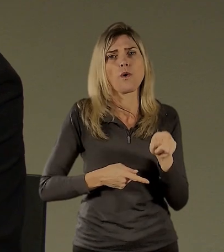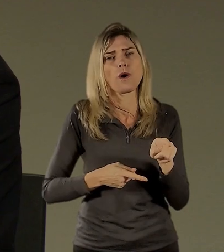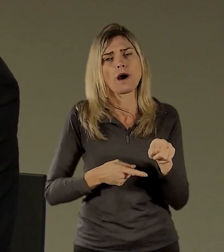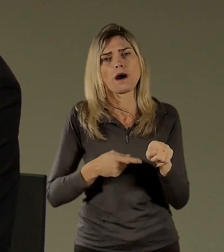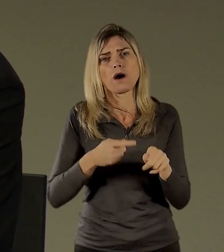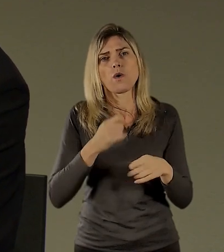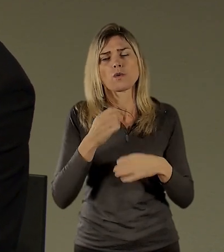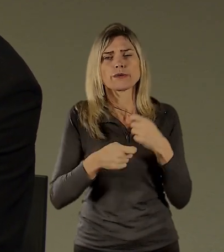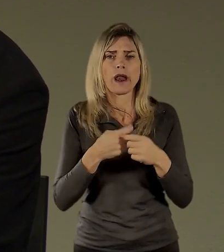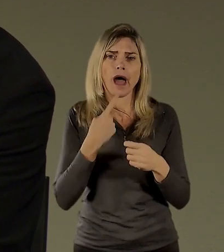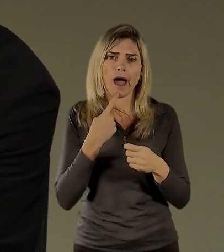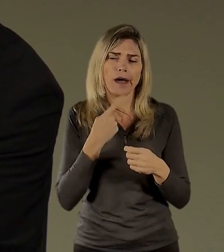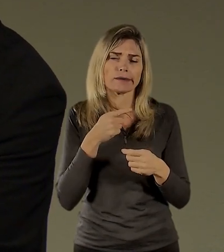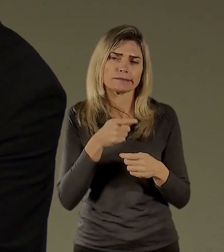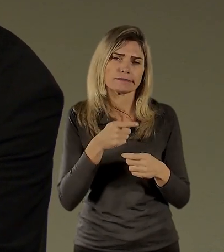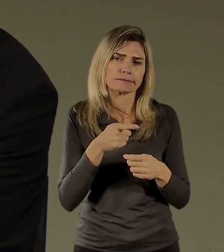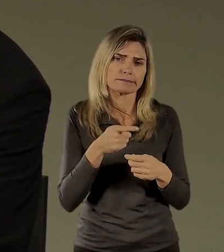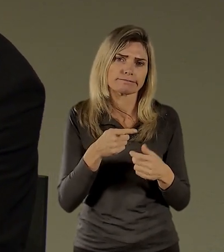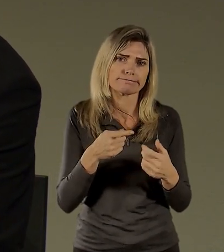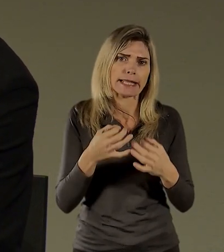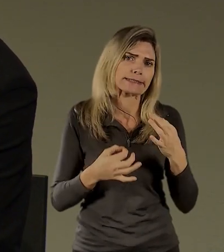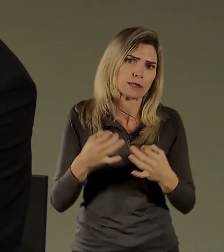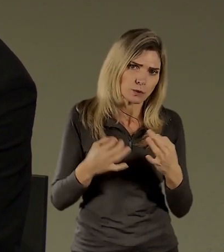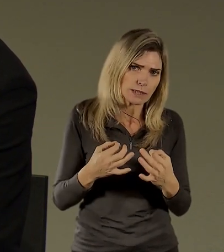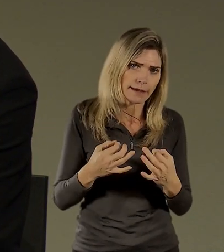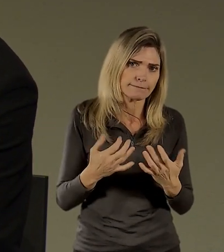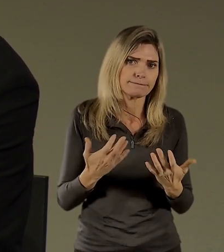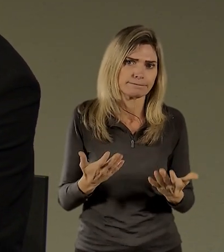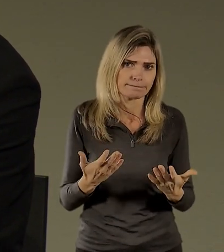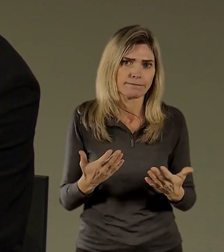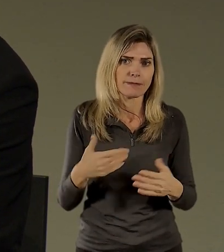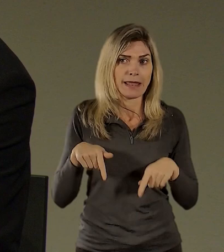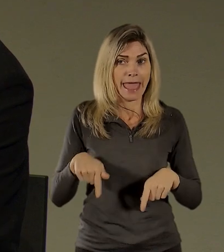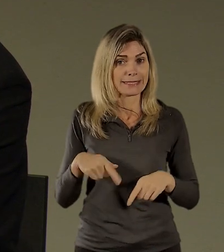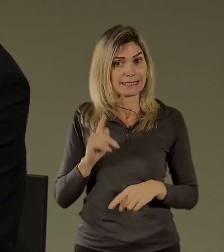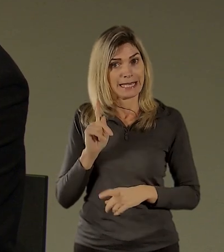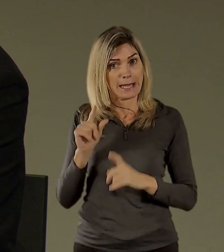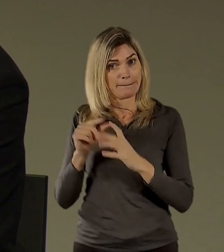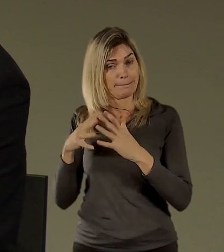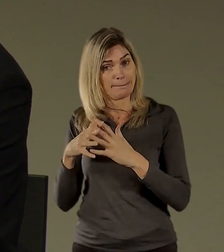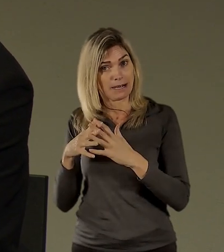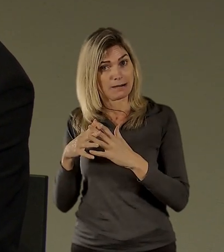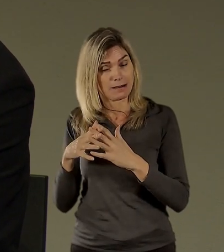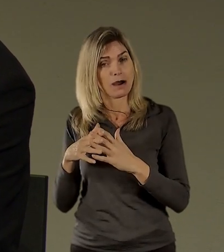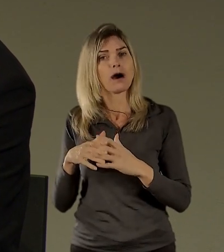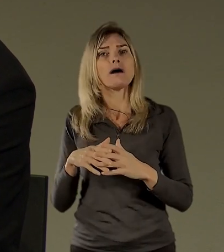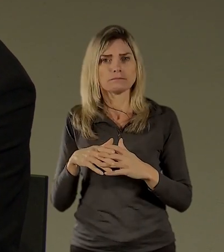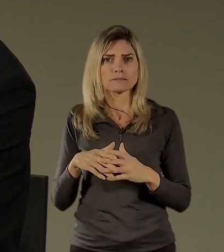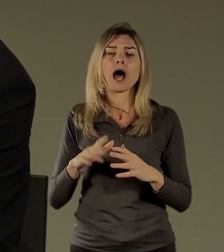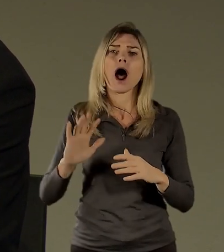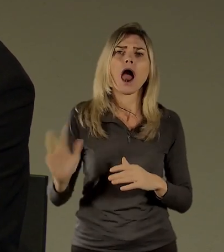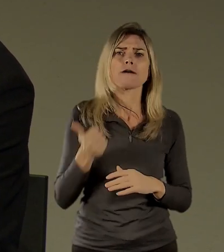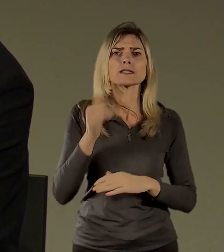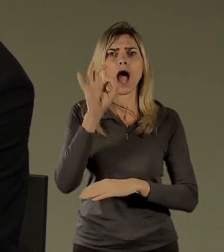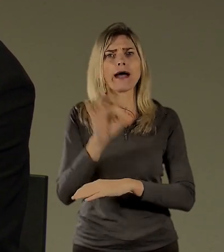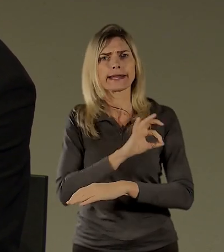institucek, kde dnes se nacházíme i prů, to znamená útvaru hlavního architekta